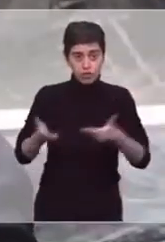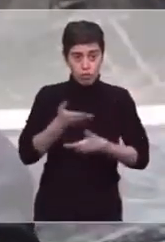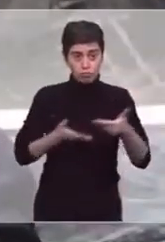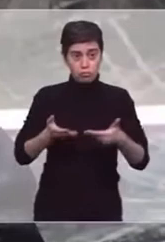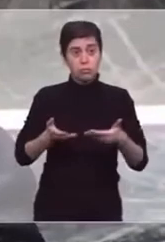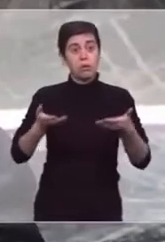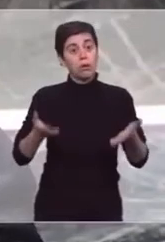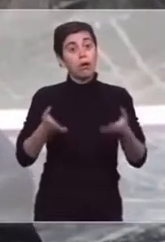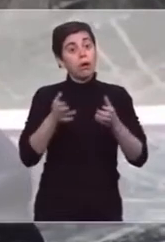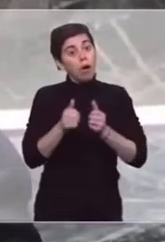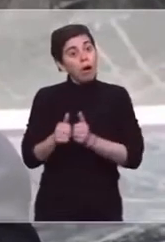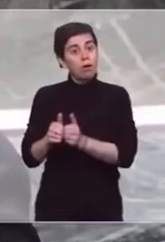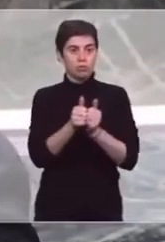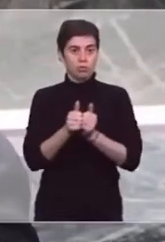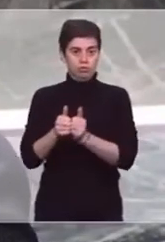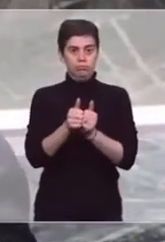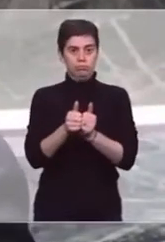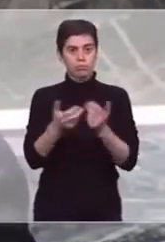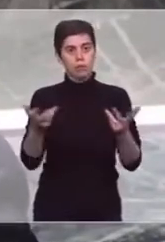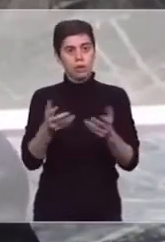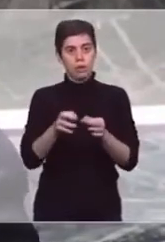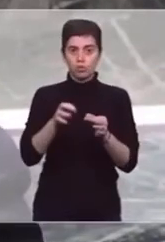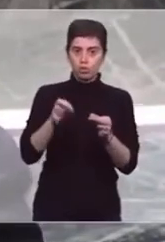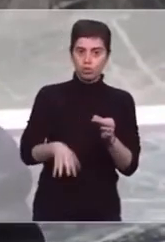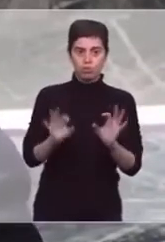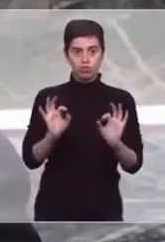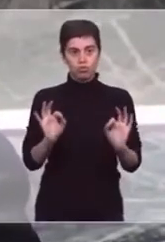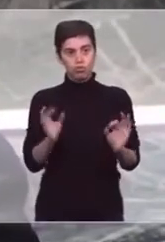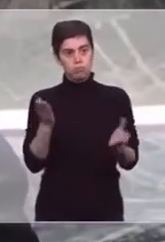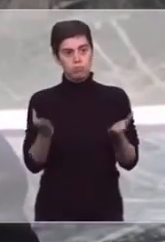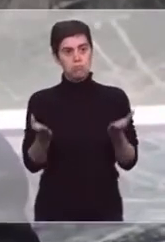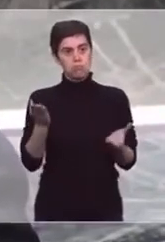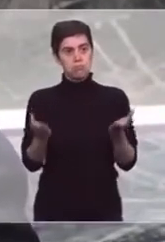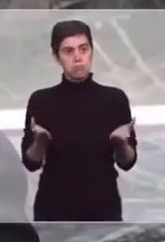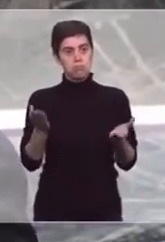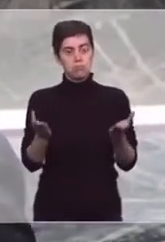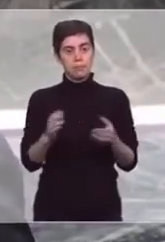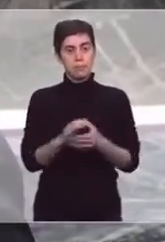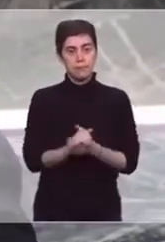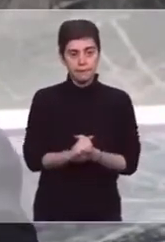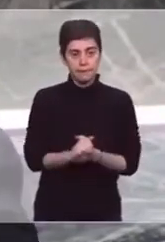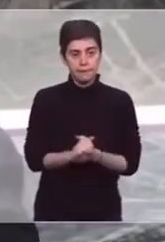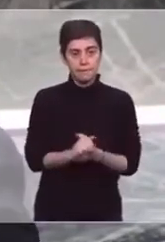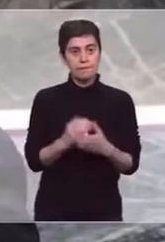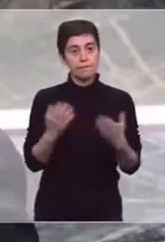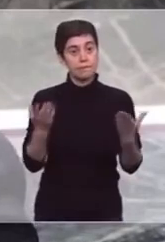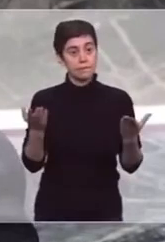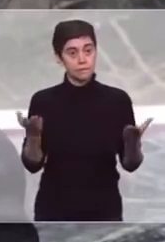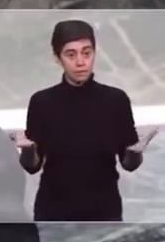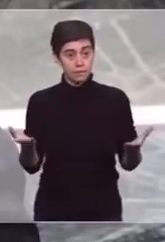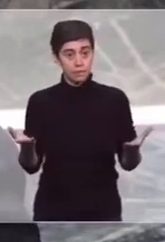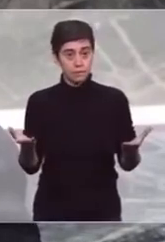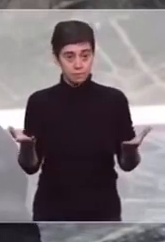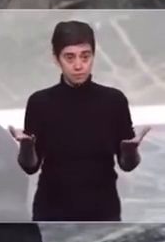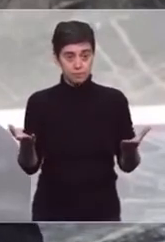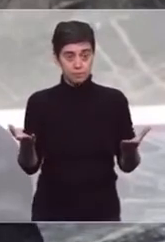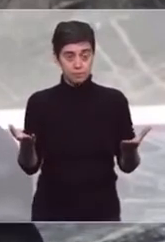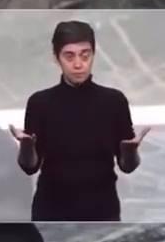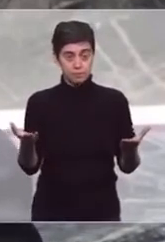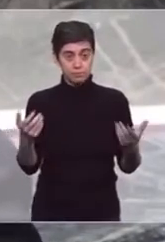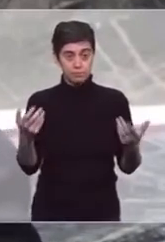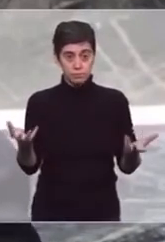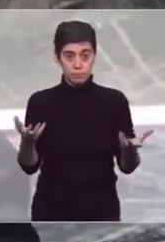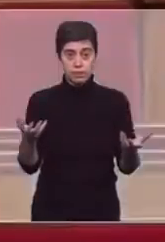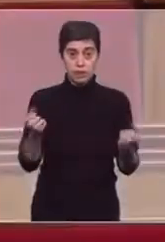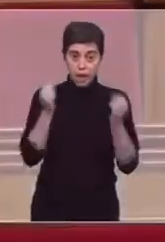ensemble, à trouver une solution équilibrée permettant de donner une traduction institutionnelle à l